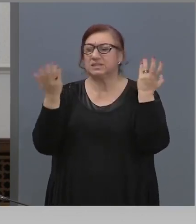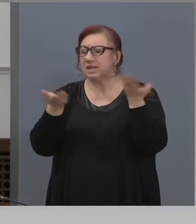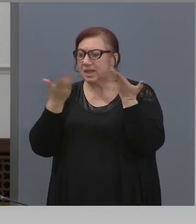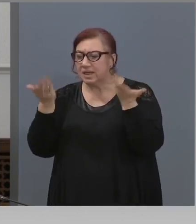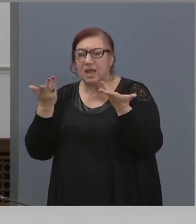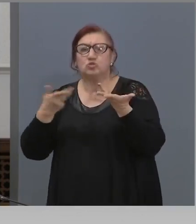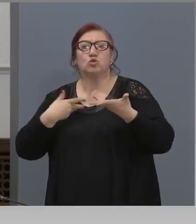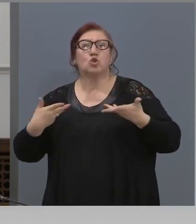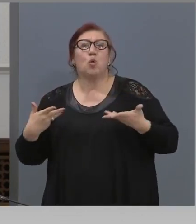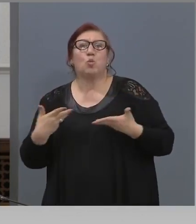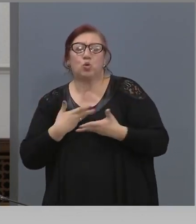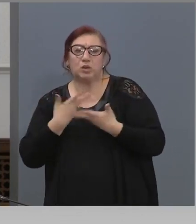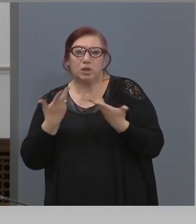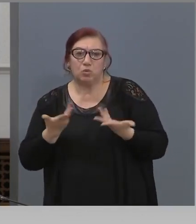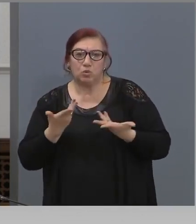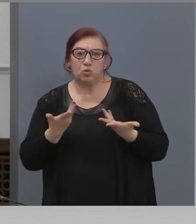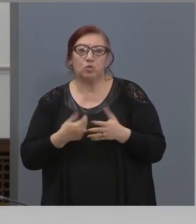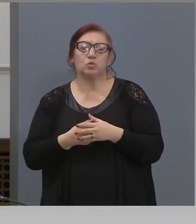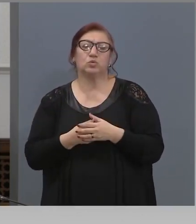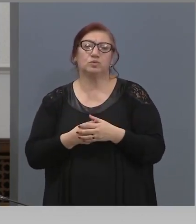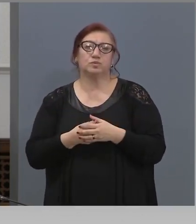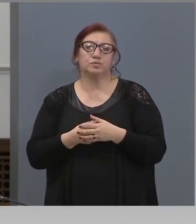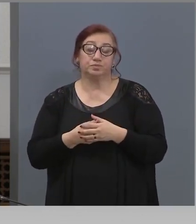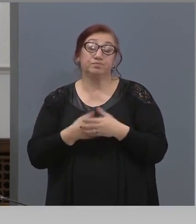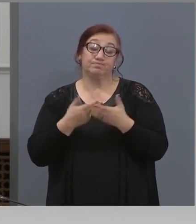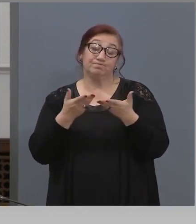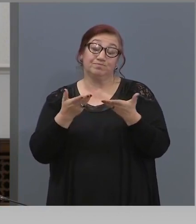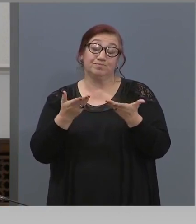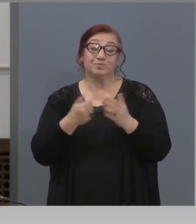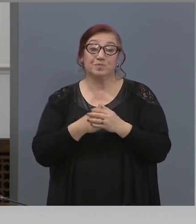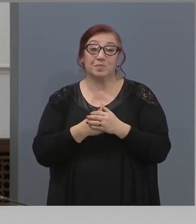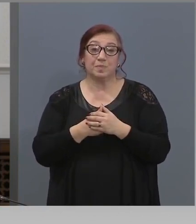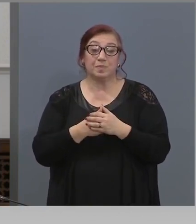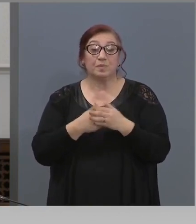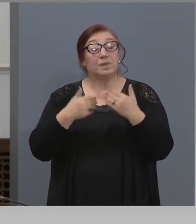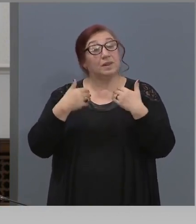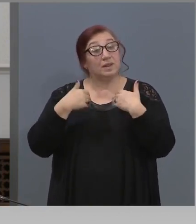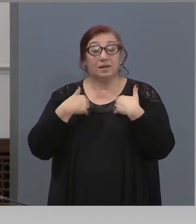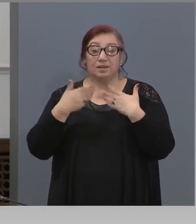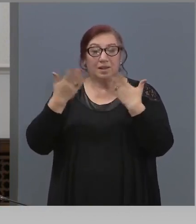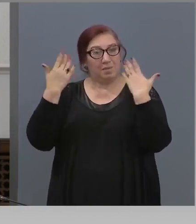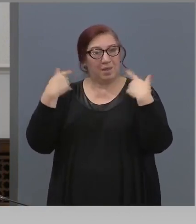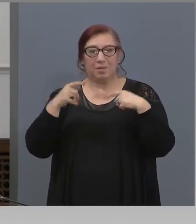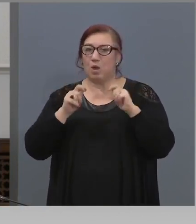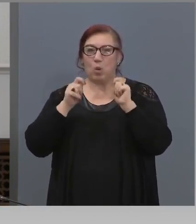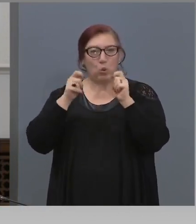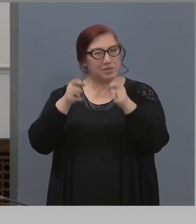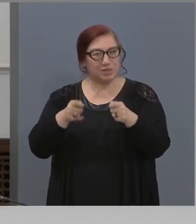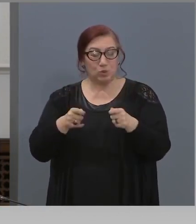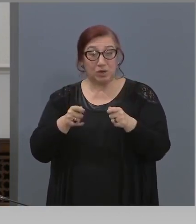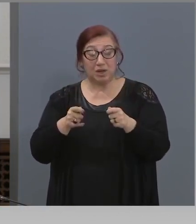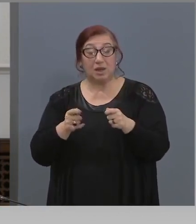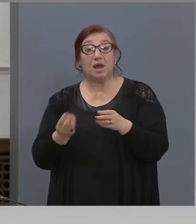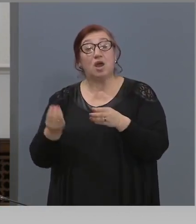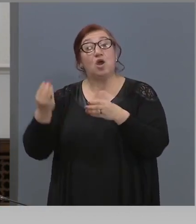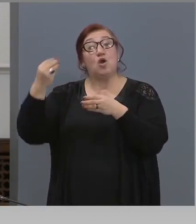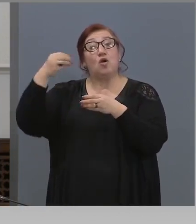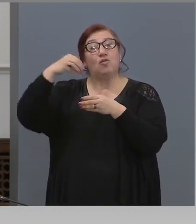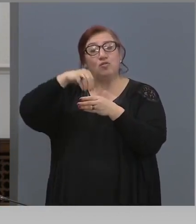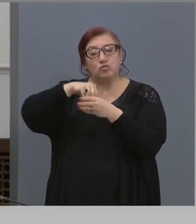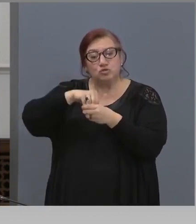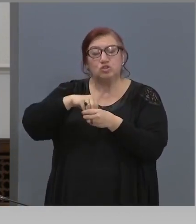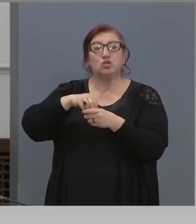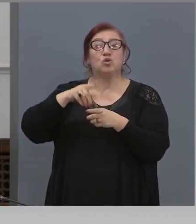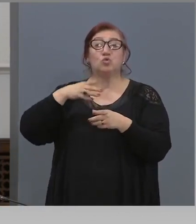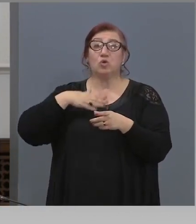необходимо. Така, че ние бяхме осигурили включително и флайт план, се казва,